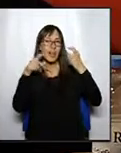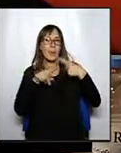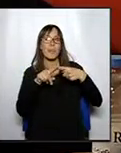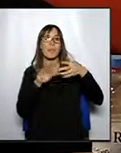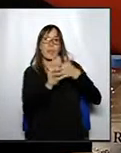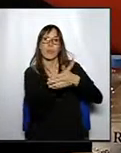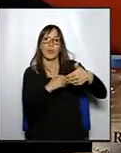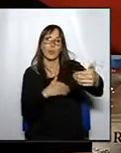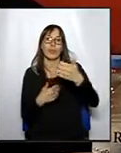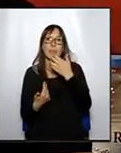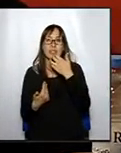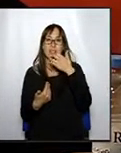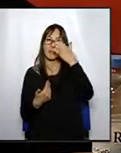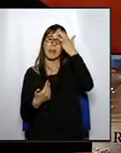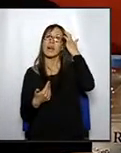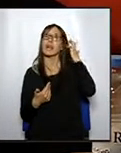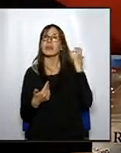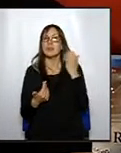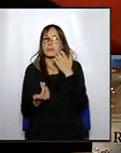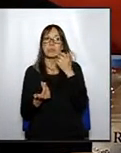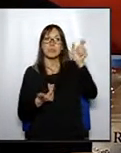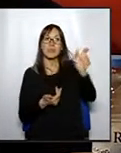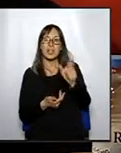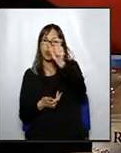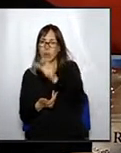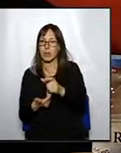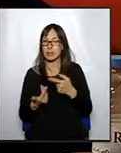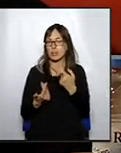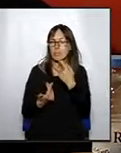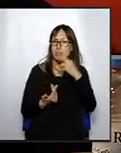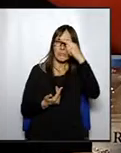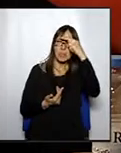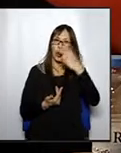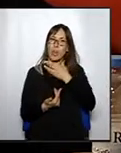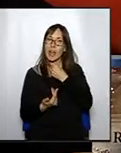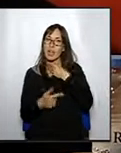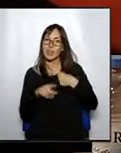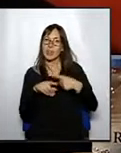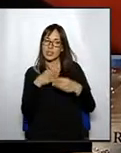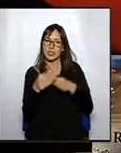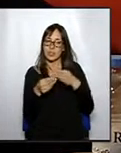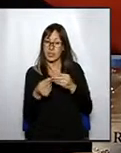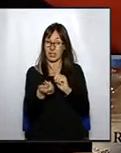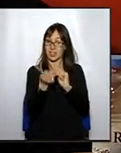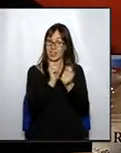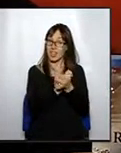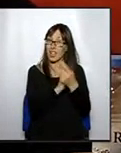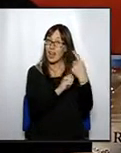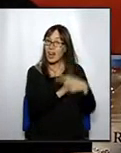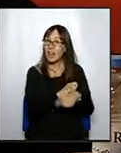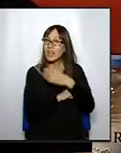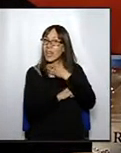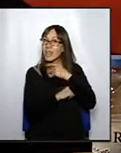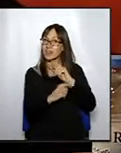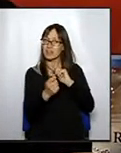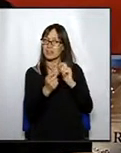podríem dir, les inquietuds de la gent de Vic és en contra de fer aquest canvi de model des de